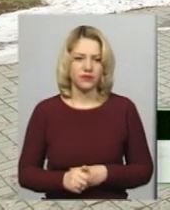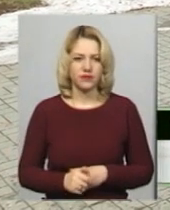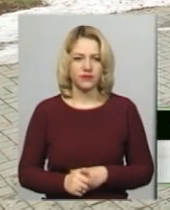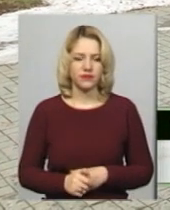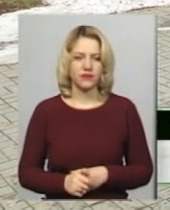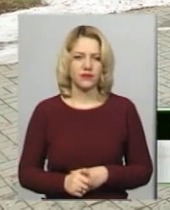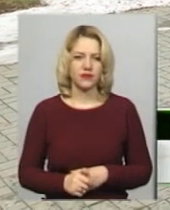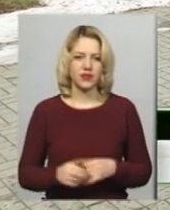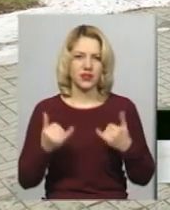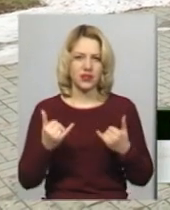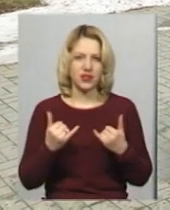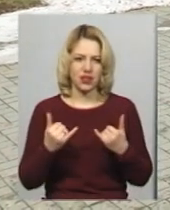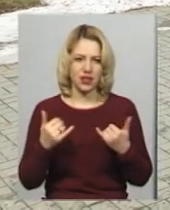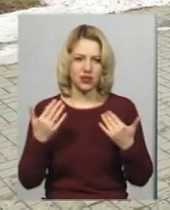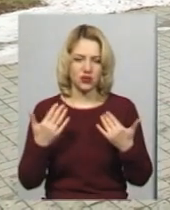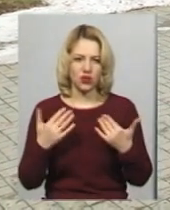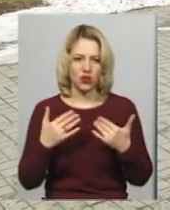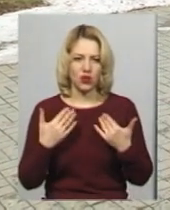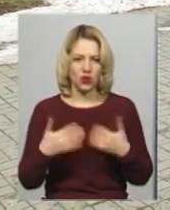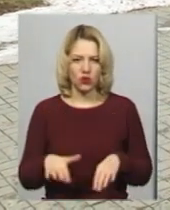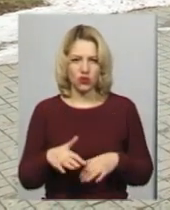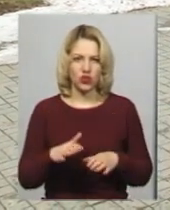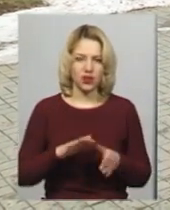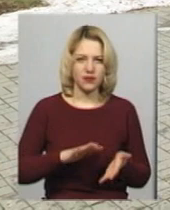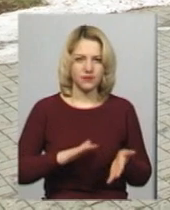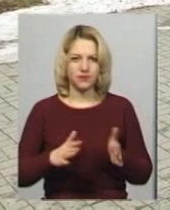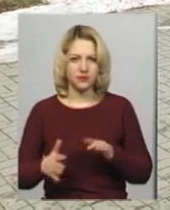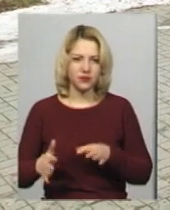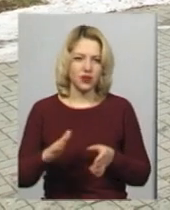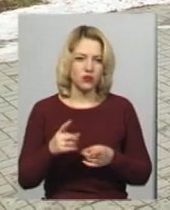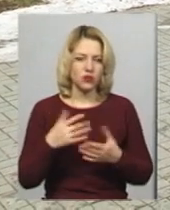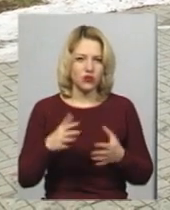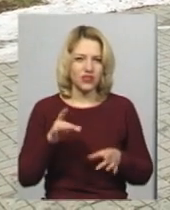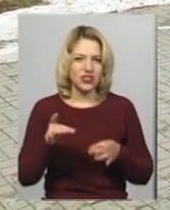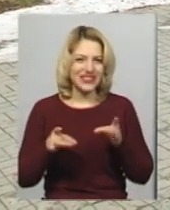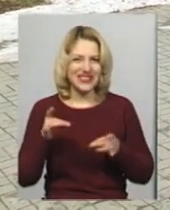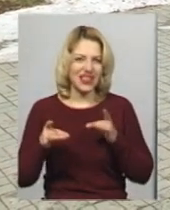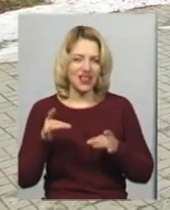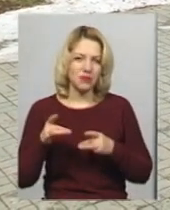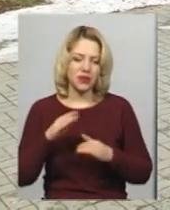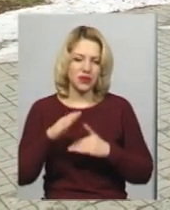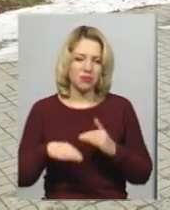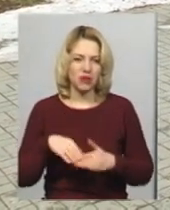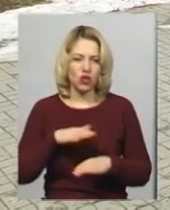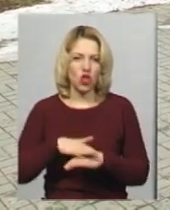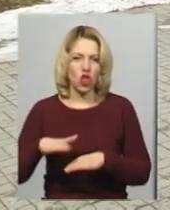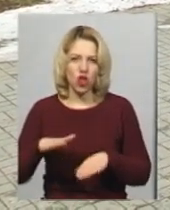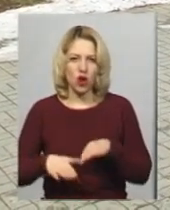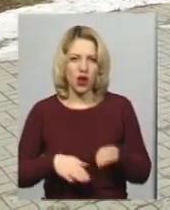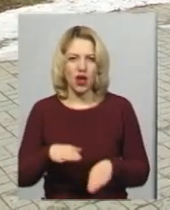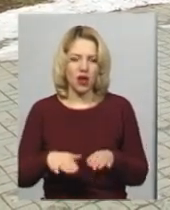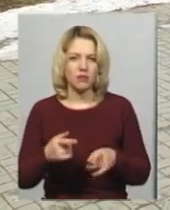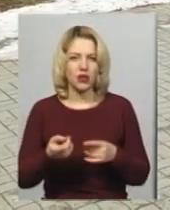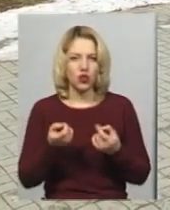зараз вже пограничні, тому що вже воно все скрипить під ногами, трошки так стрьомно